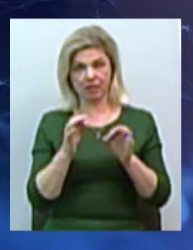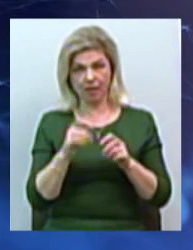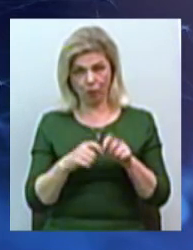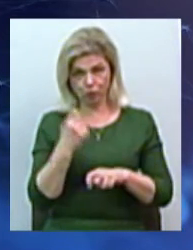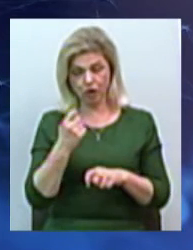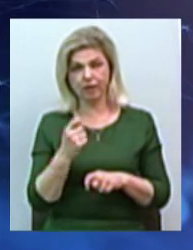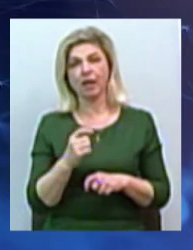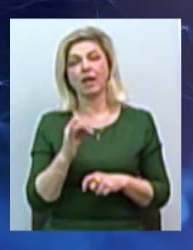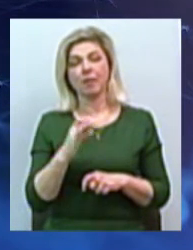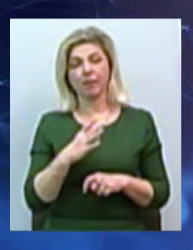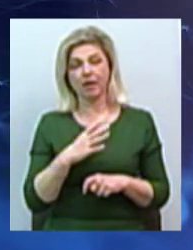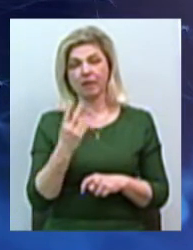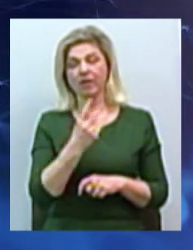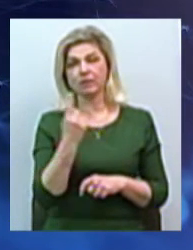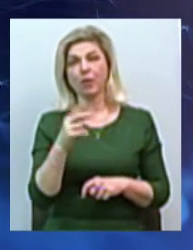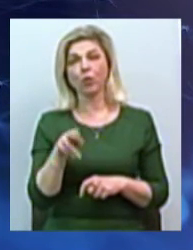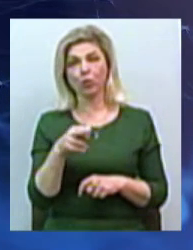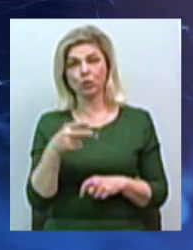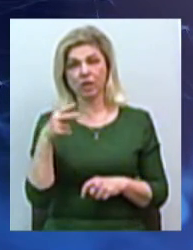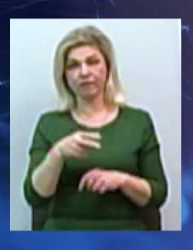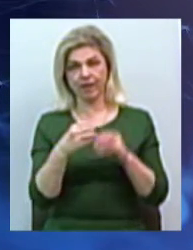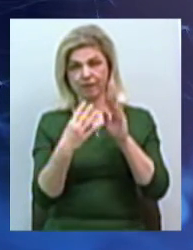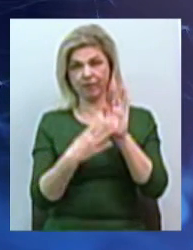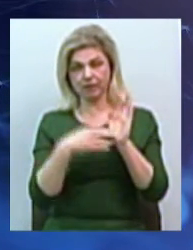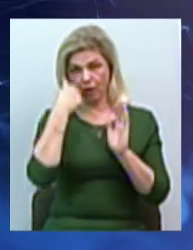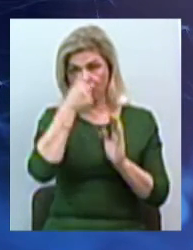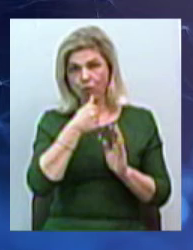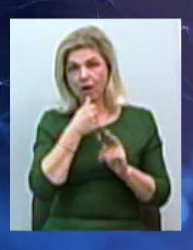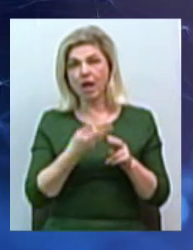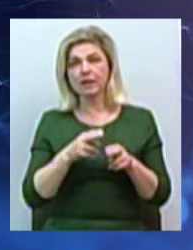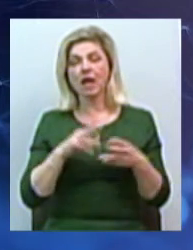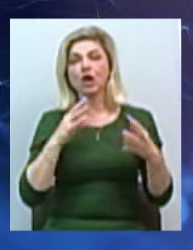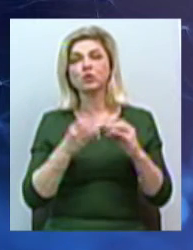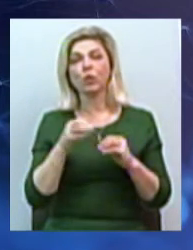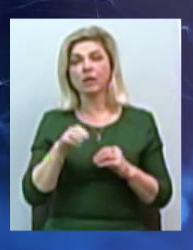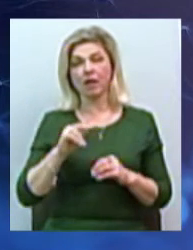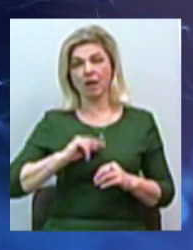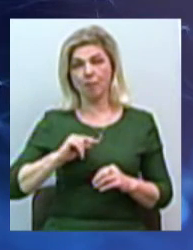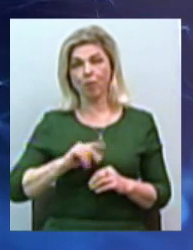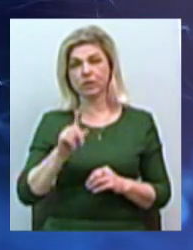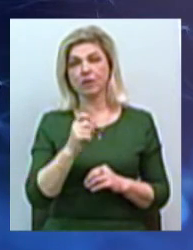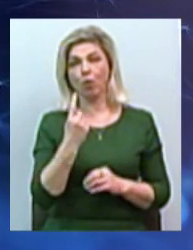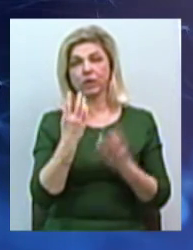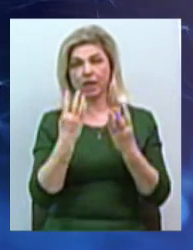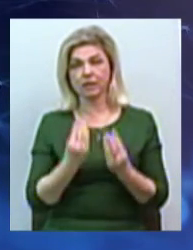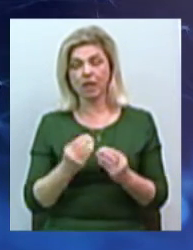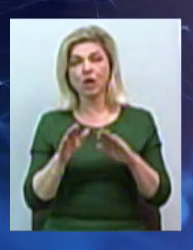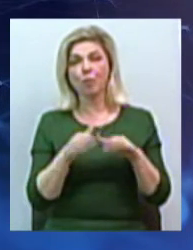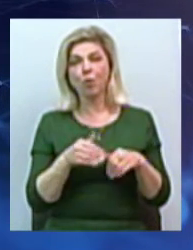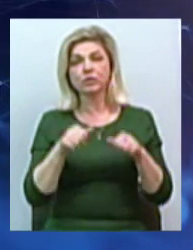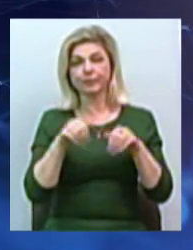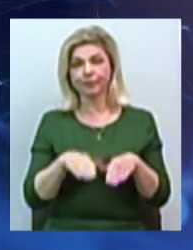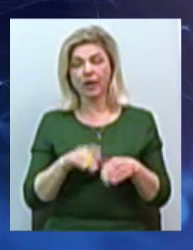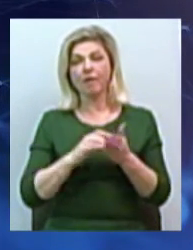в Миколаївській області 21 грудня 2019 року. Це результати роботи за один день після прийняття постанови Кабінету міністрів України